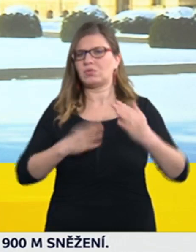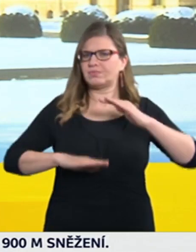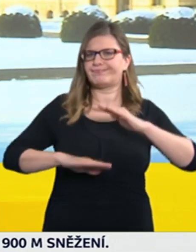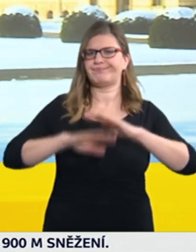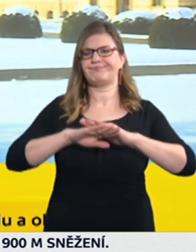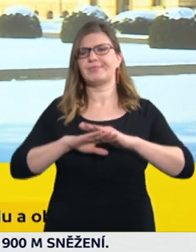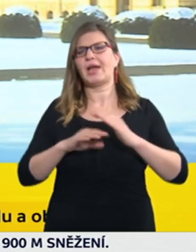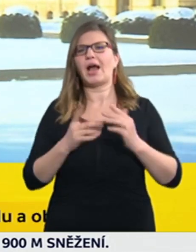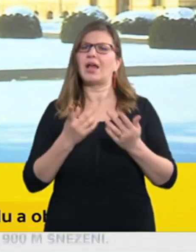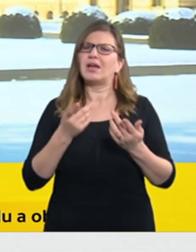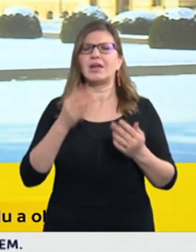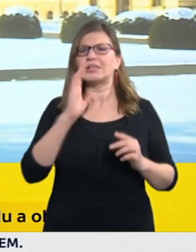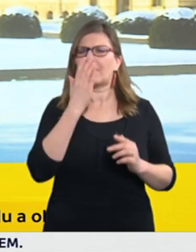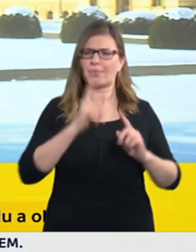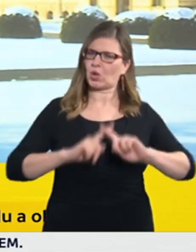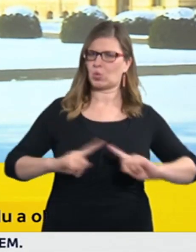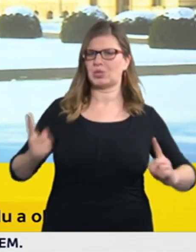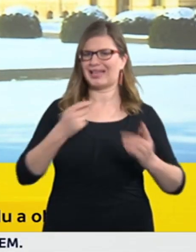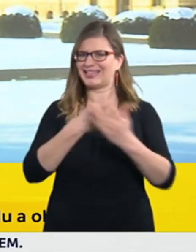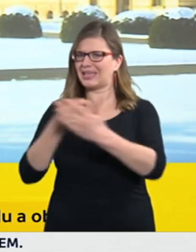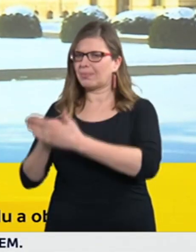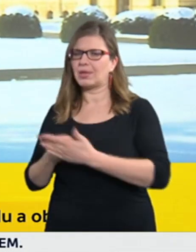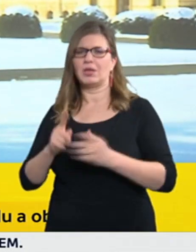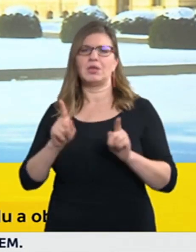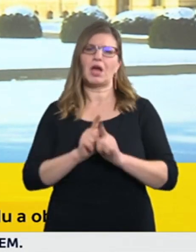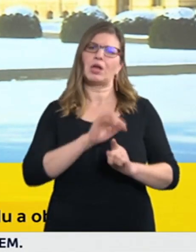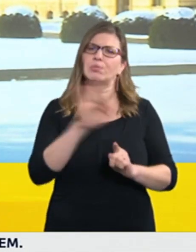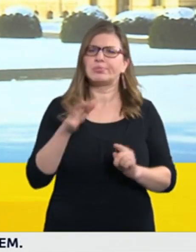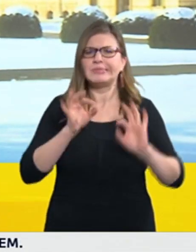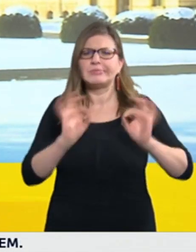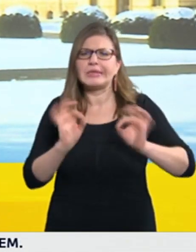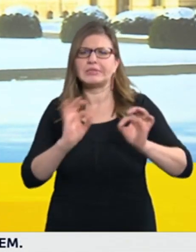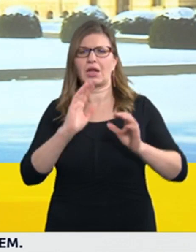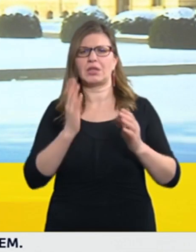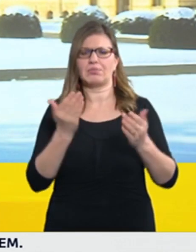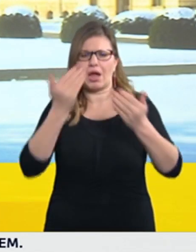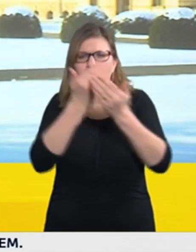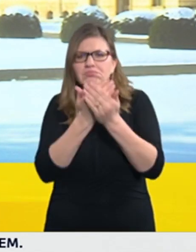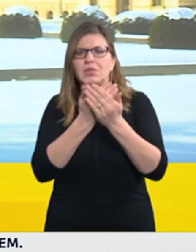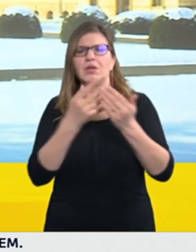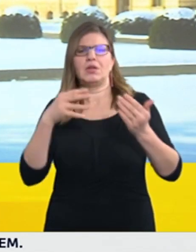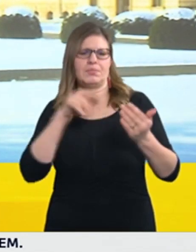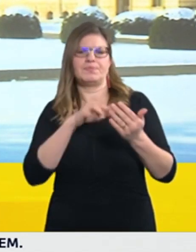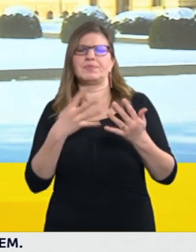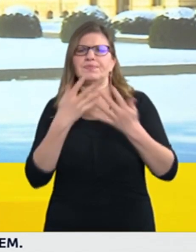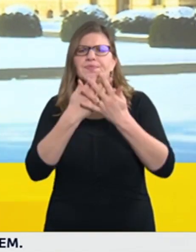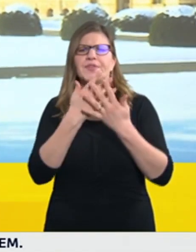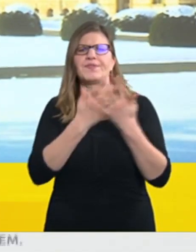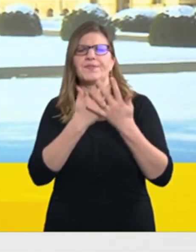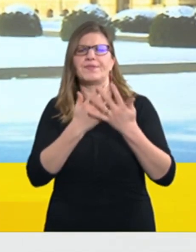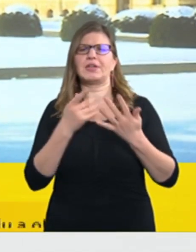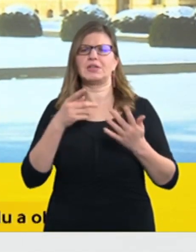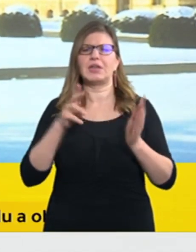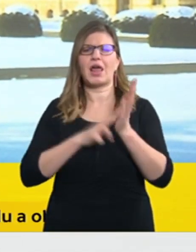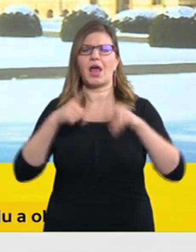prostě ještě jsou některé vystuženy nebo prostě je tam vrstva nano vlákená, takže nebylo by to vůbec